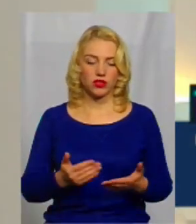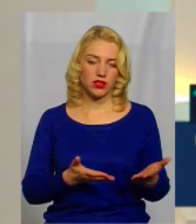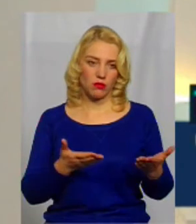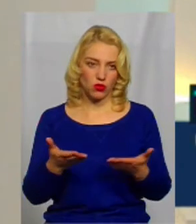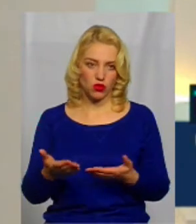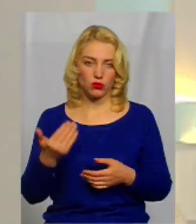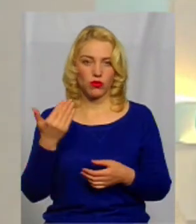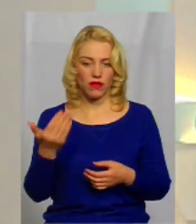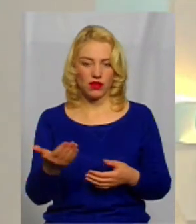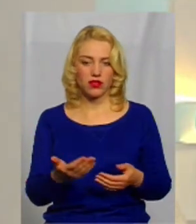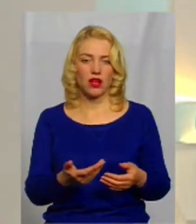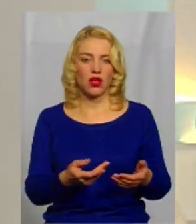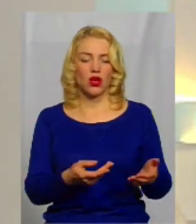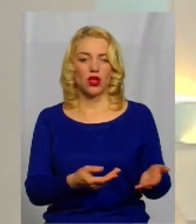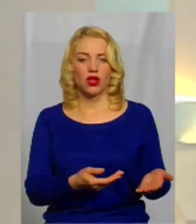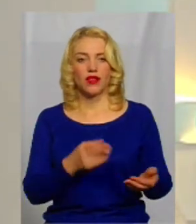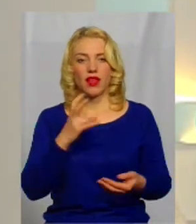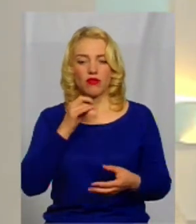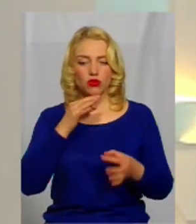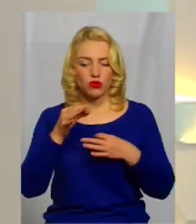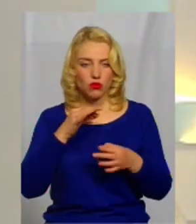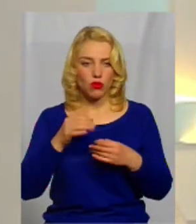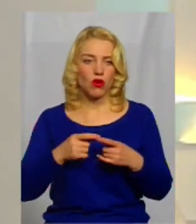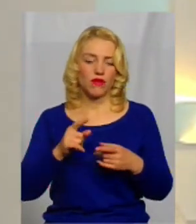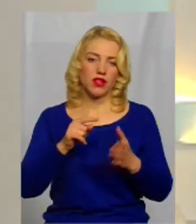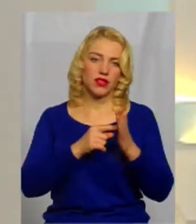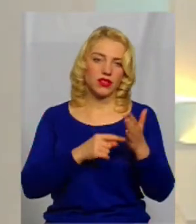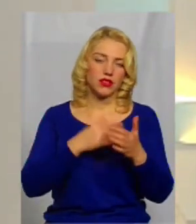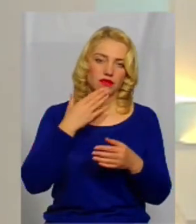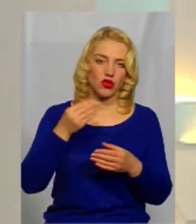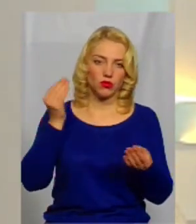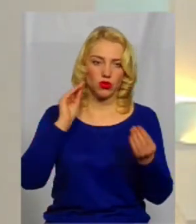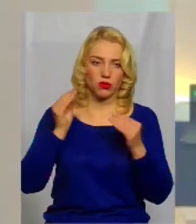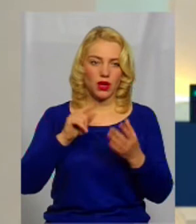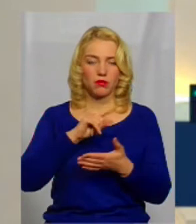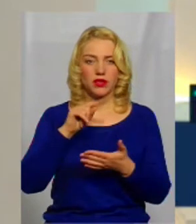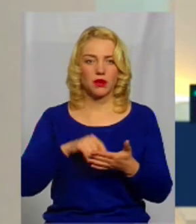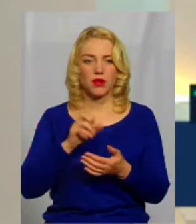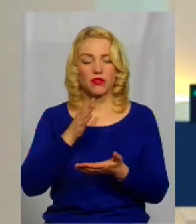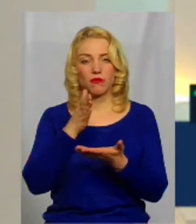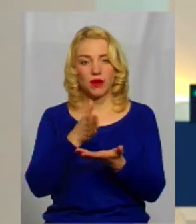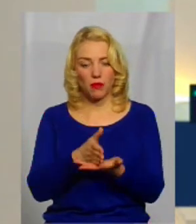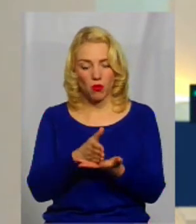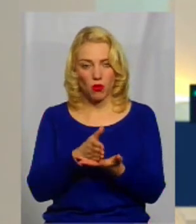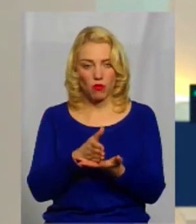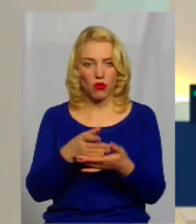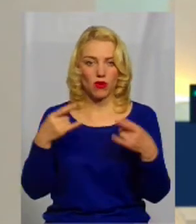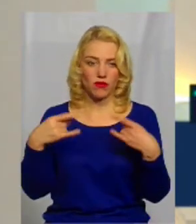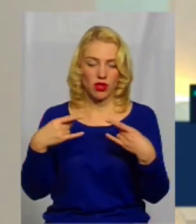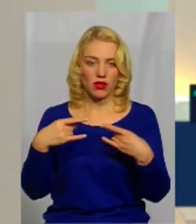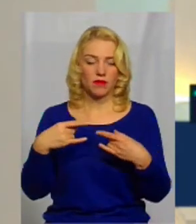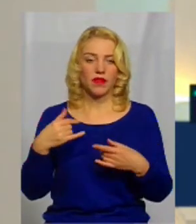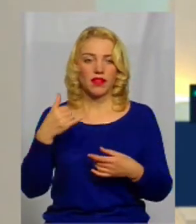запрошуємо вас долучатися до розмови, ділитися своїми думками, та ставити запитання як у прямому ефірі